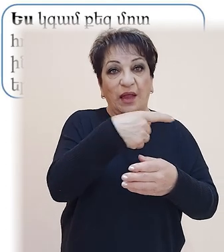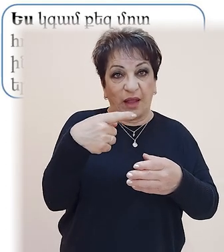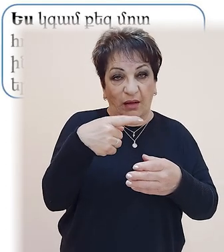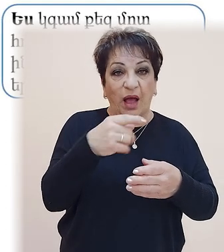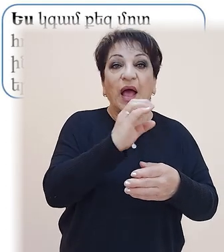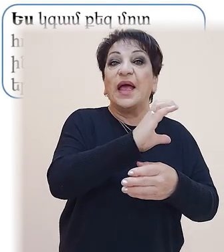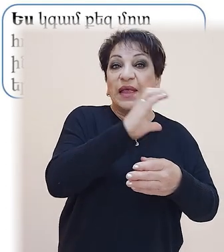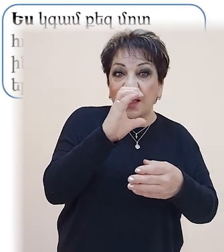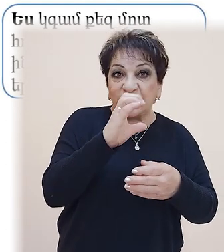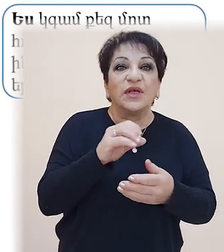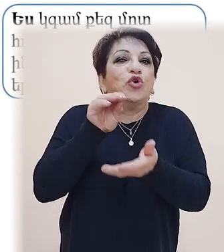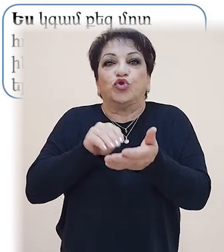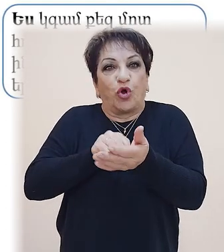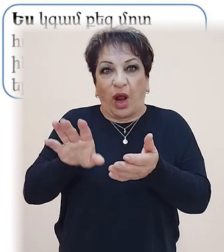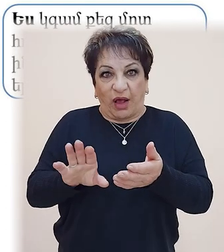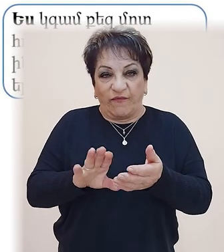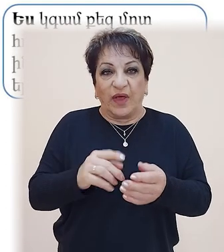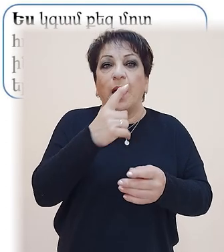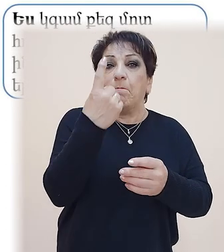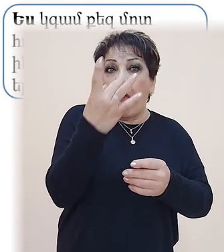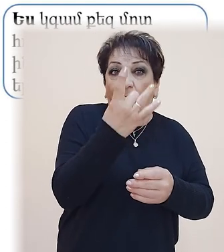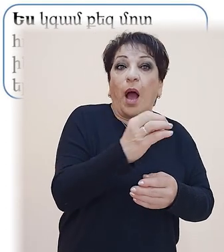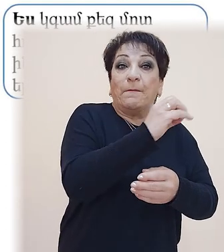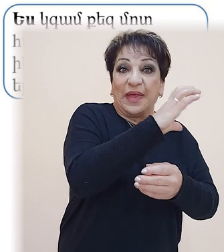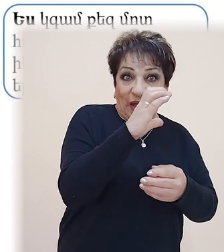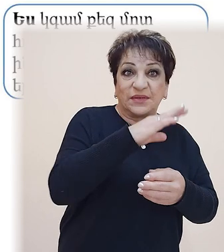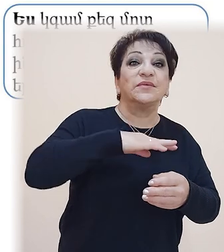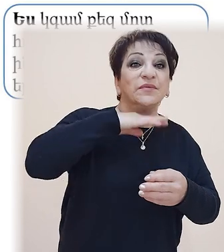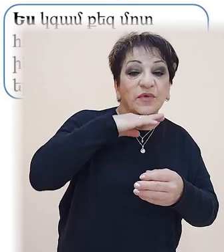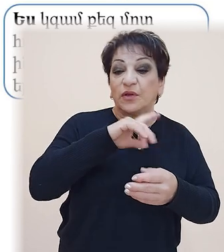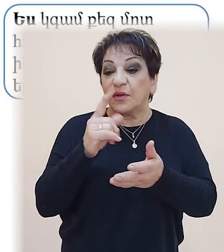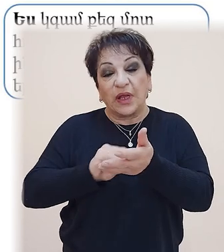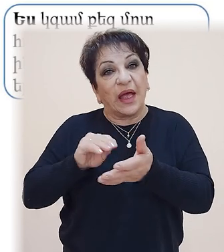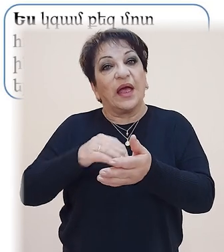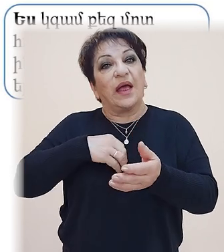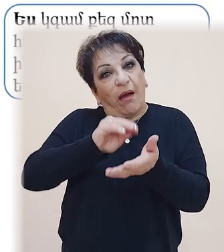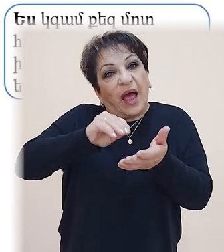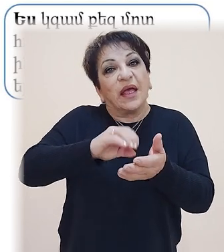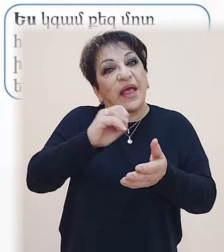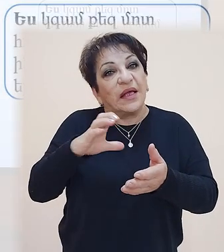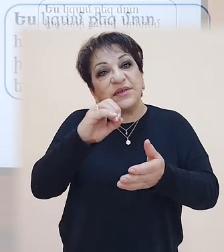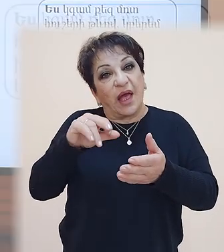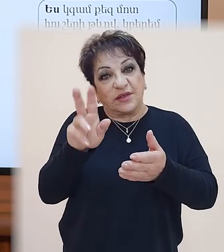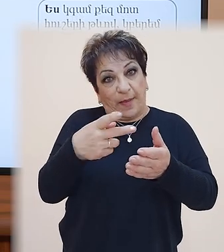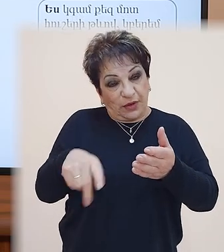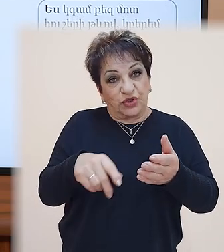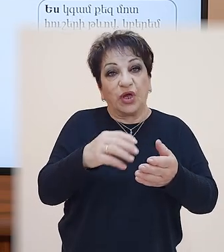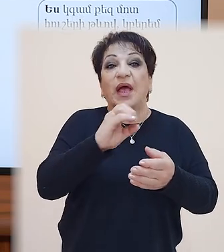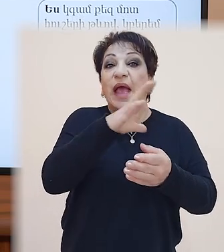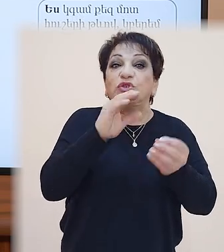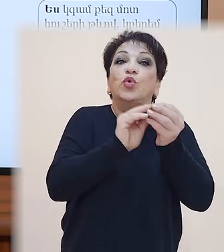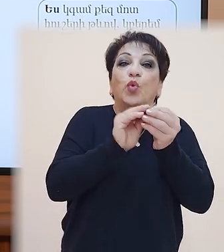որպիսի անընթարդ չկրկնենք այդ ենթական, եկրորդ նախադայության մեջ այն չենք ասում, բայց հասկանալի, որ ենթականալի եսն է։